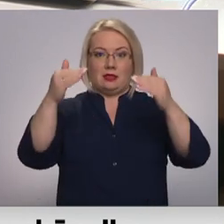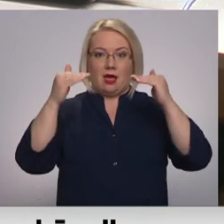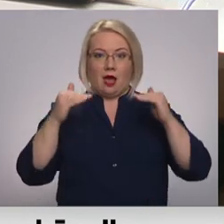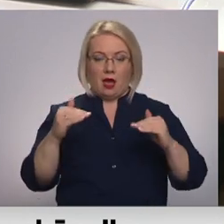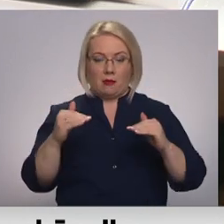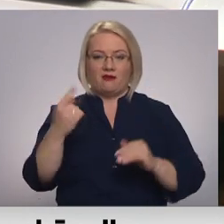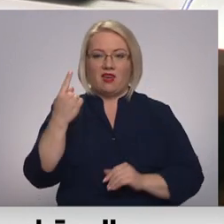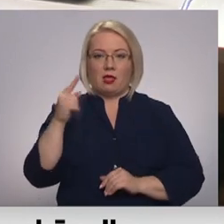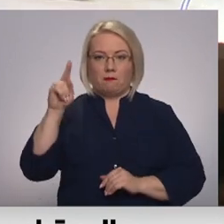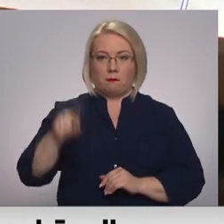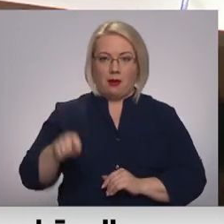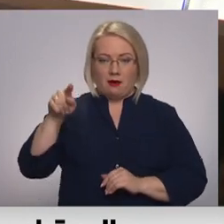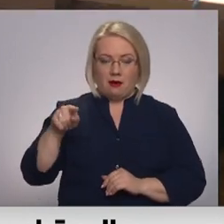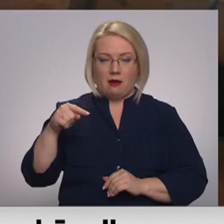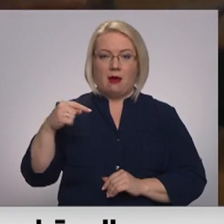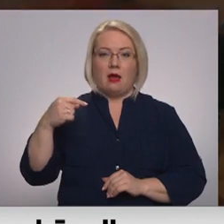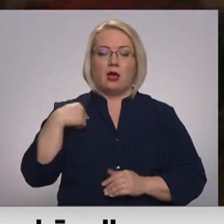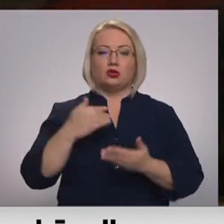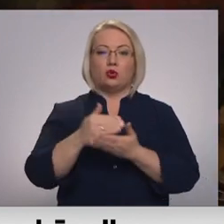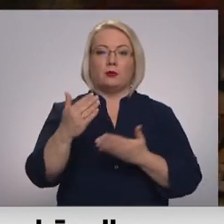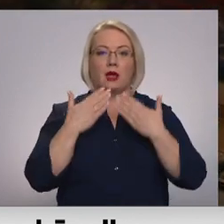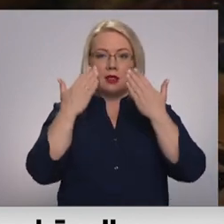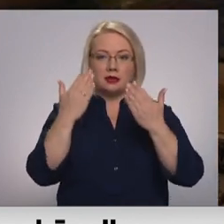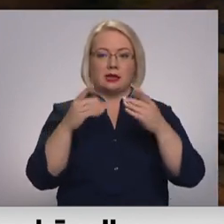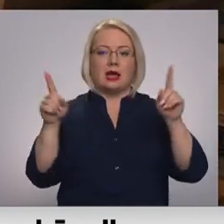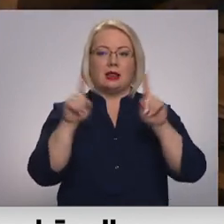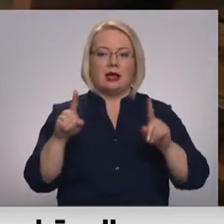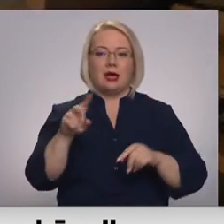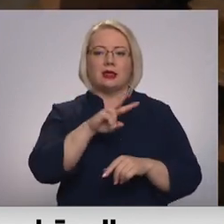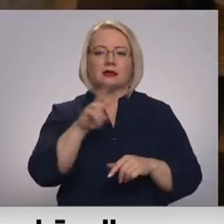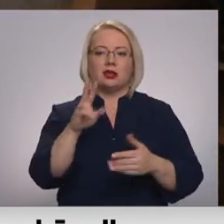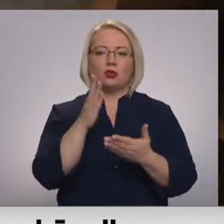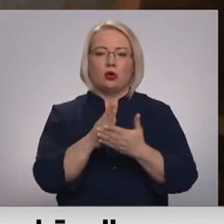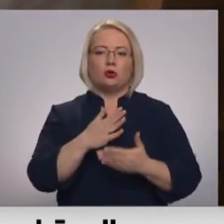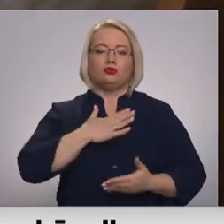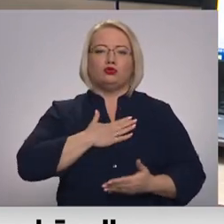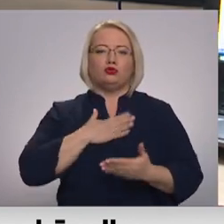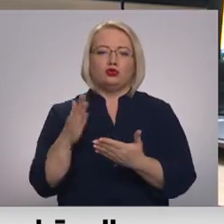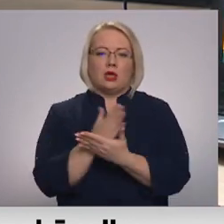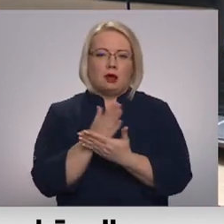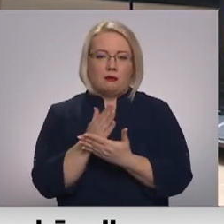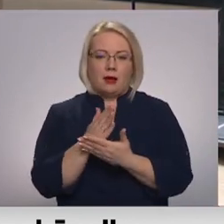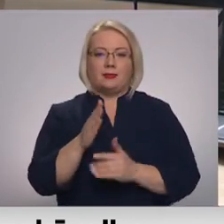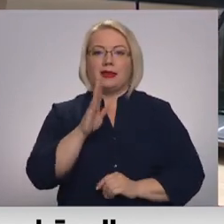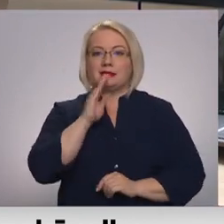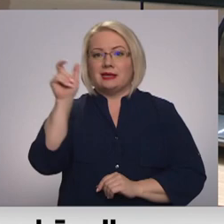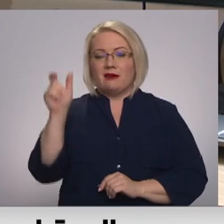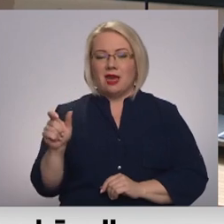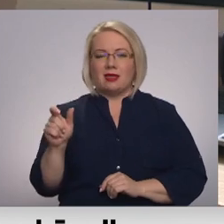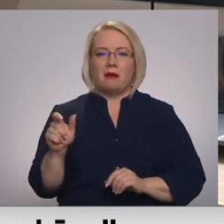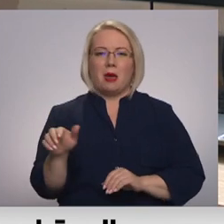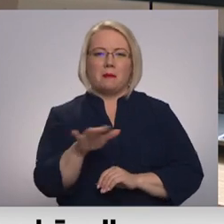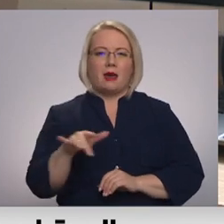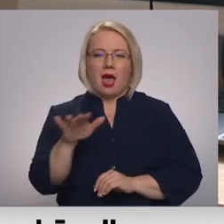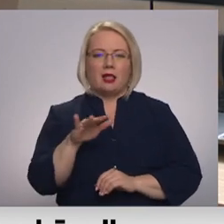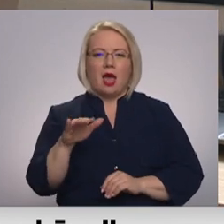ienospiež viena poga, es turpinu lasīt lietas, kas notikušas mūsu starpā. Kristīna pie braila rindas tika